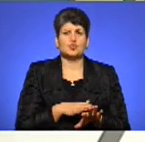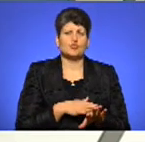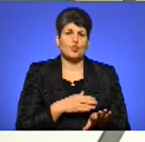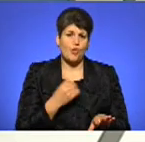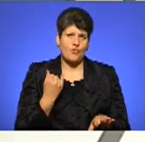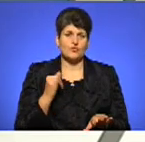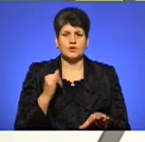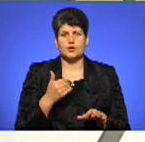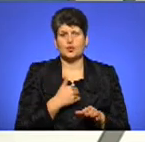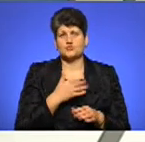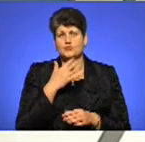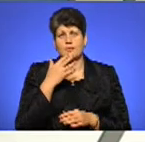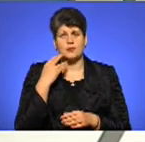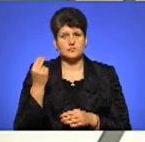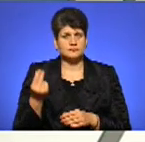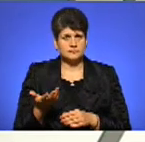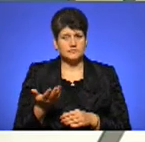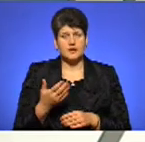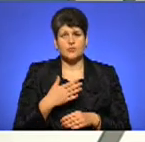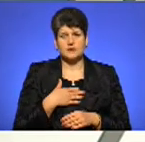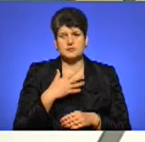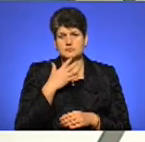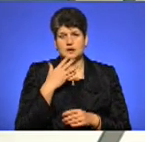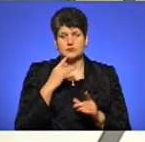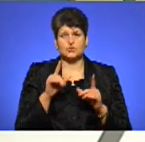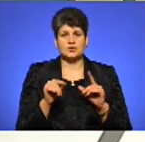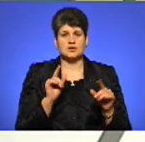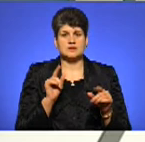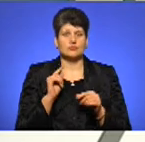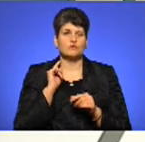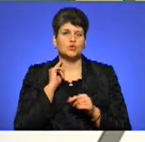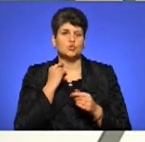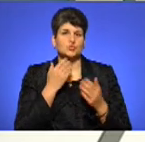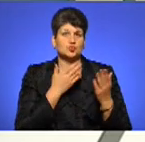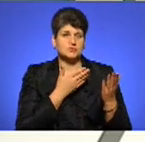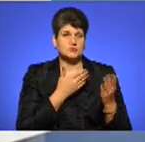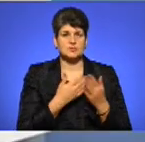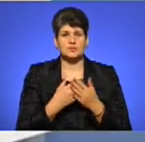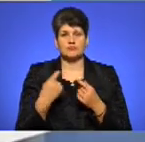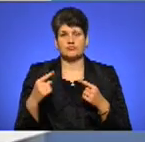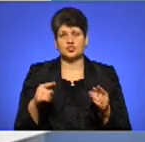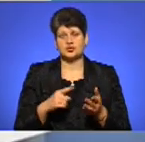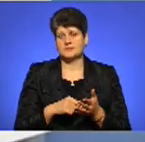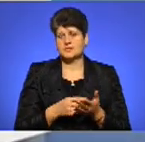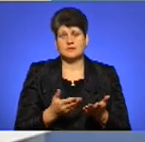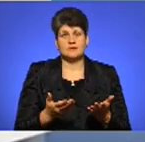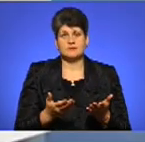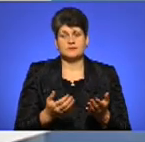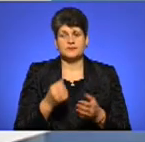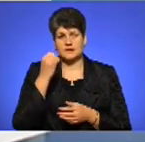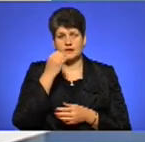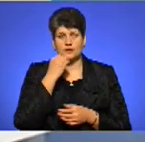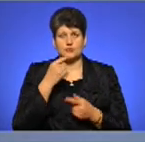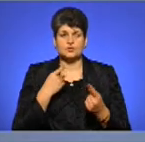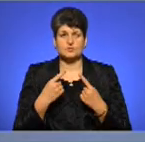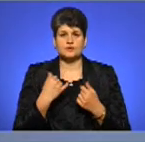хочуть дуже багато, то в нас багато їздило у Луцька або там інші міста. Дякую вам за розмову. Сьогодні у нас в